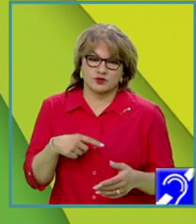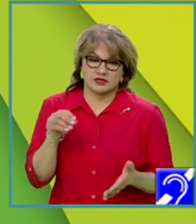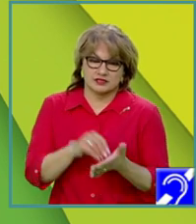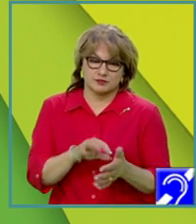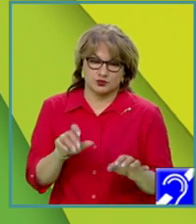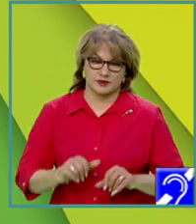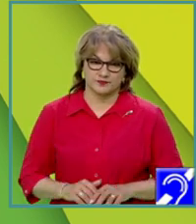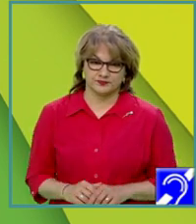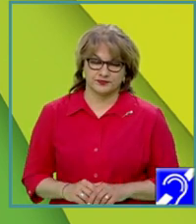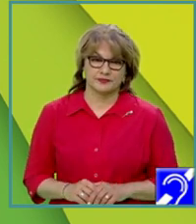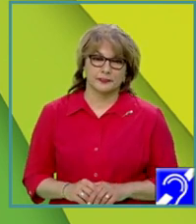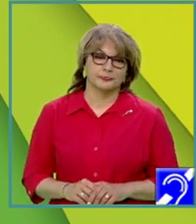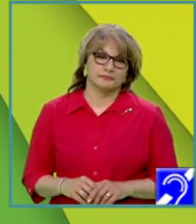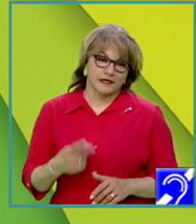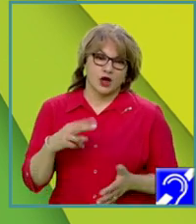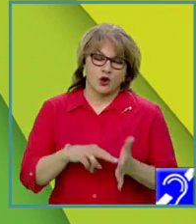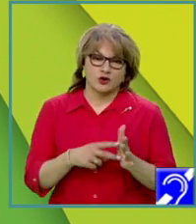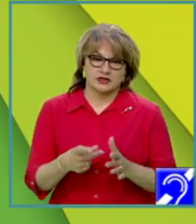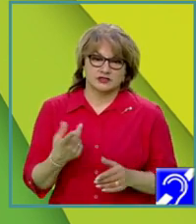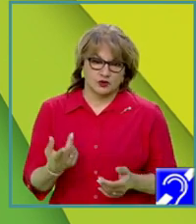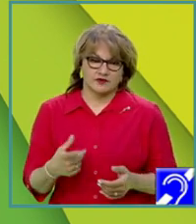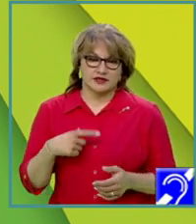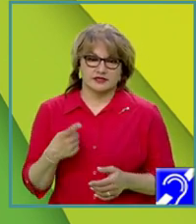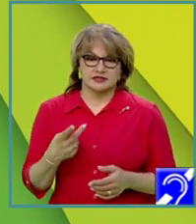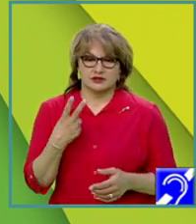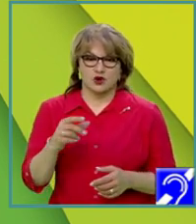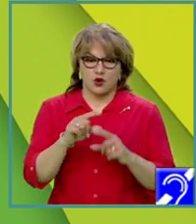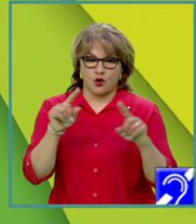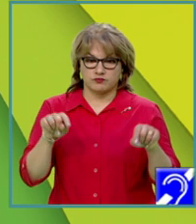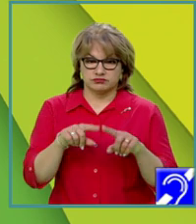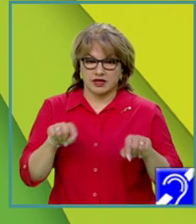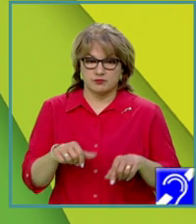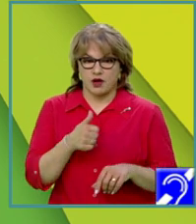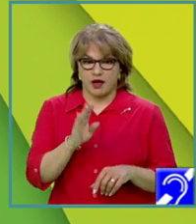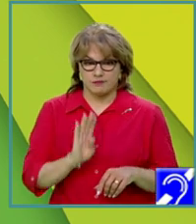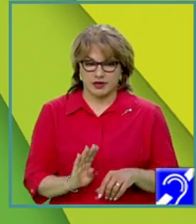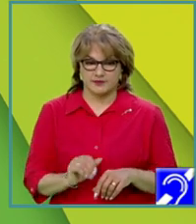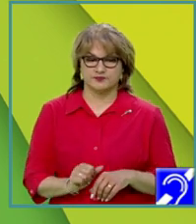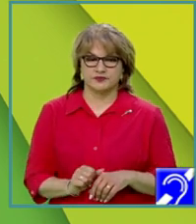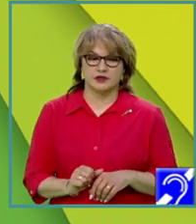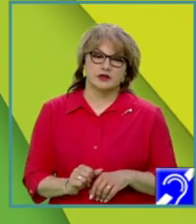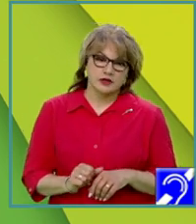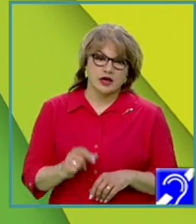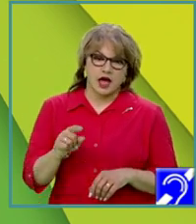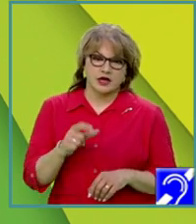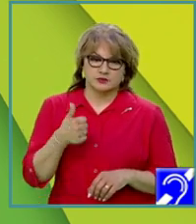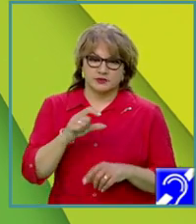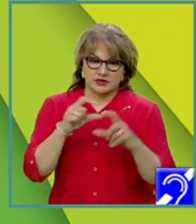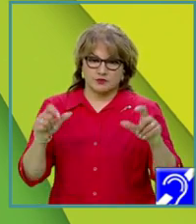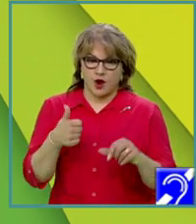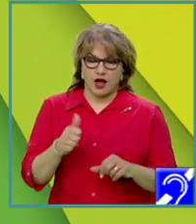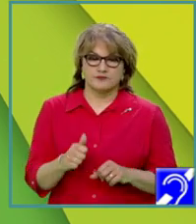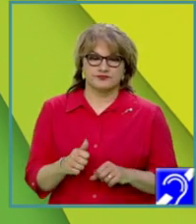eficientă a presupus existența acestor două tablouri unidimensionale, A și B, în care în primul